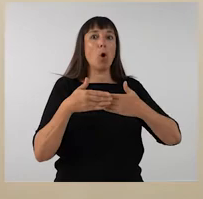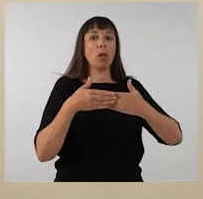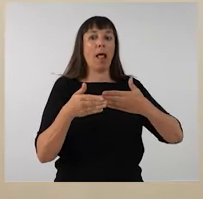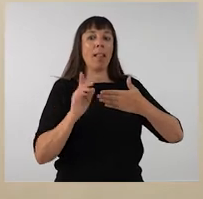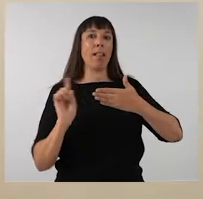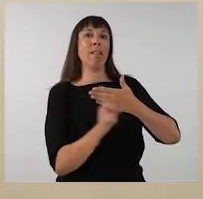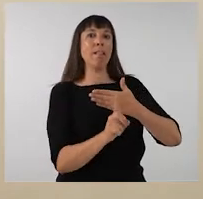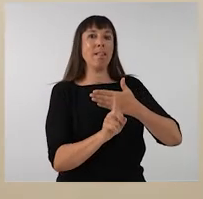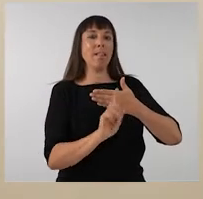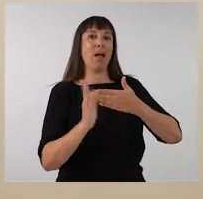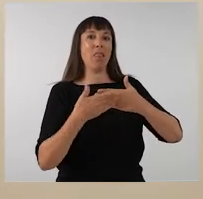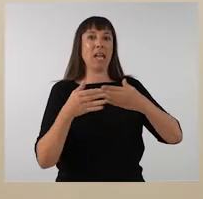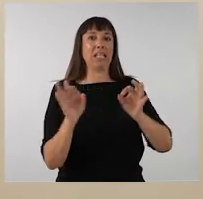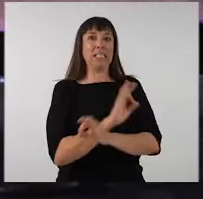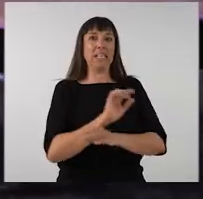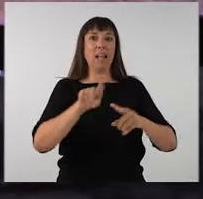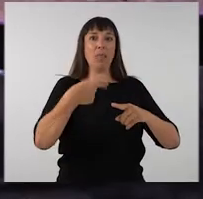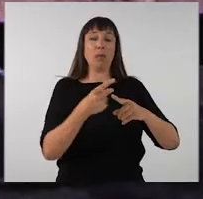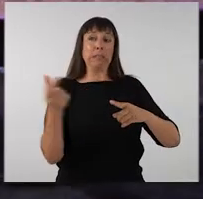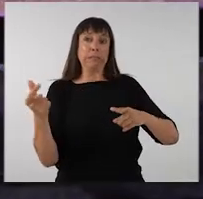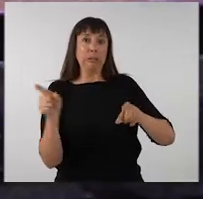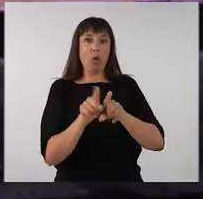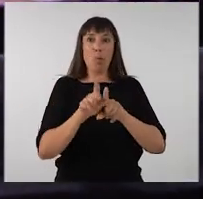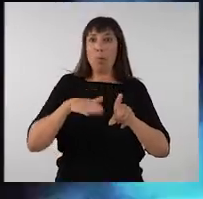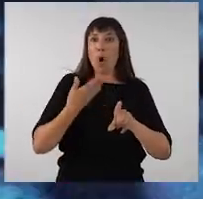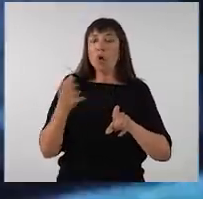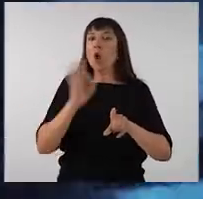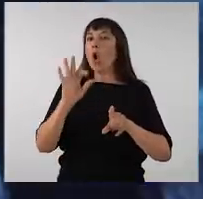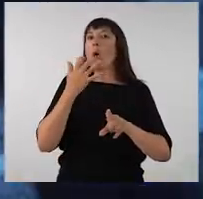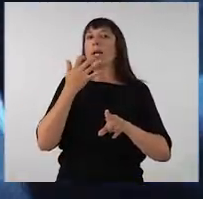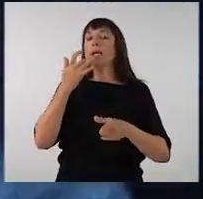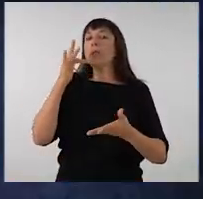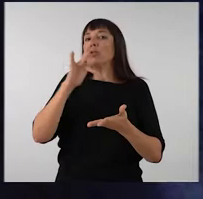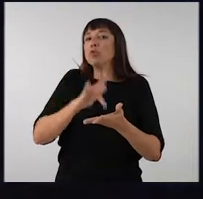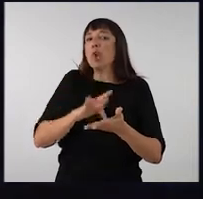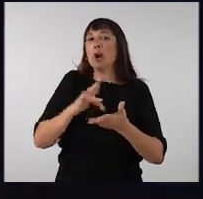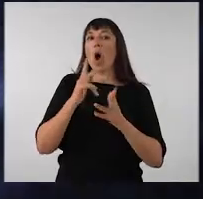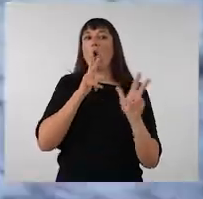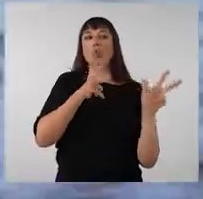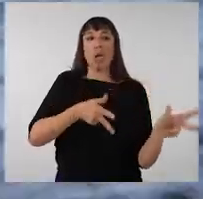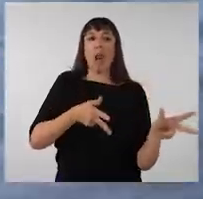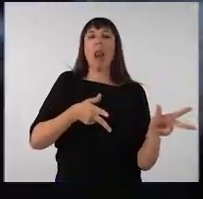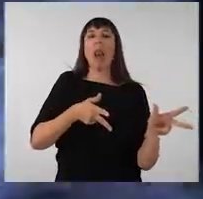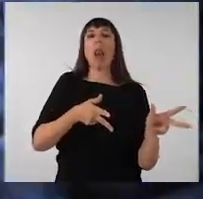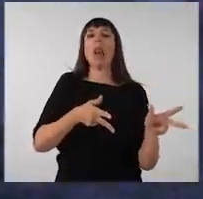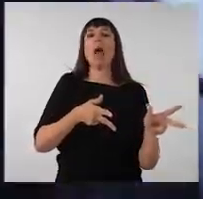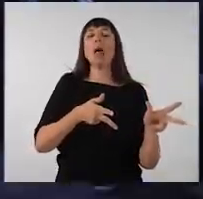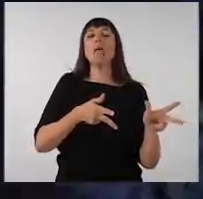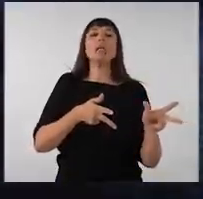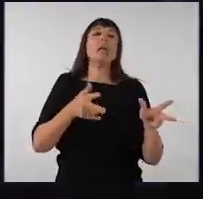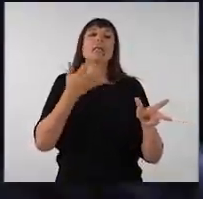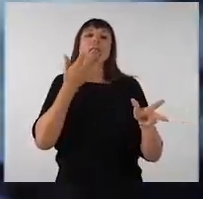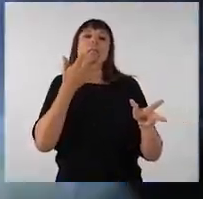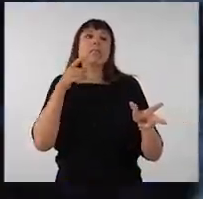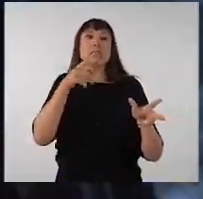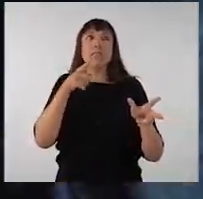d'aprofitar que la porta queda mitja oberta, no la tanca, després surt com pot, o després també està en un